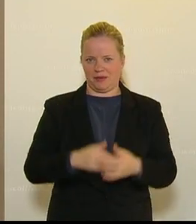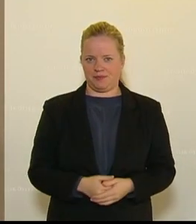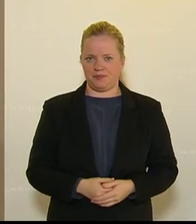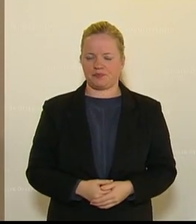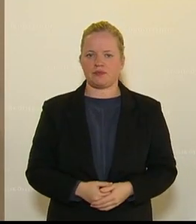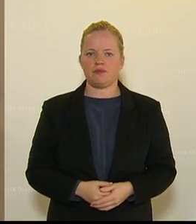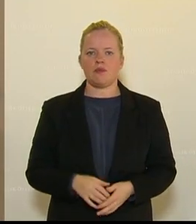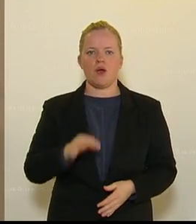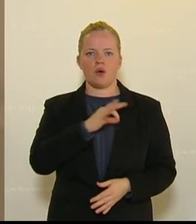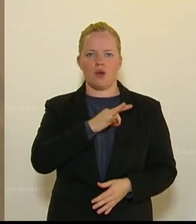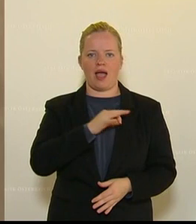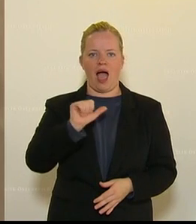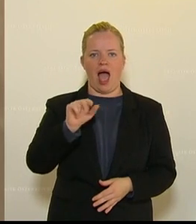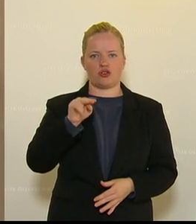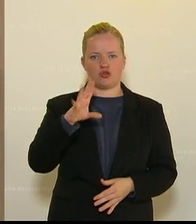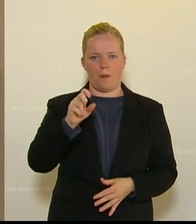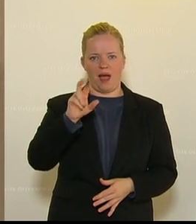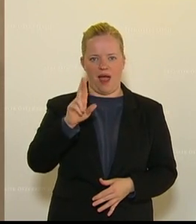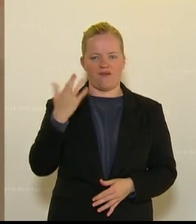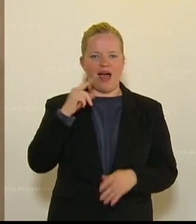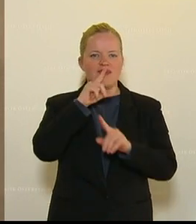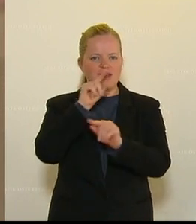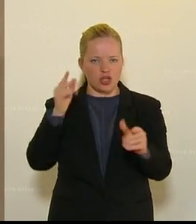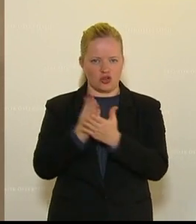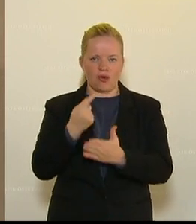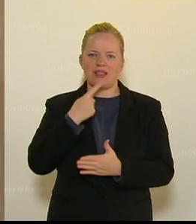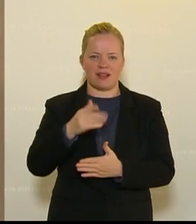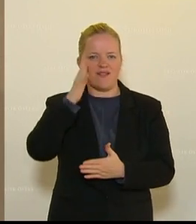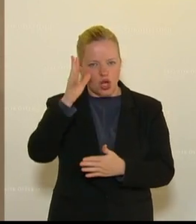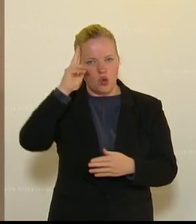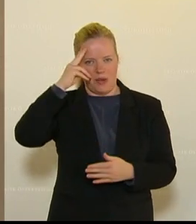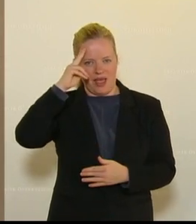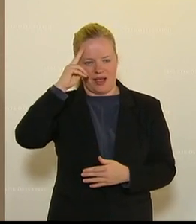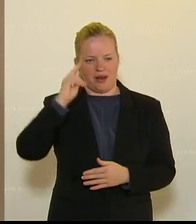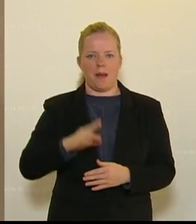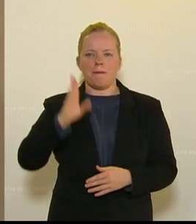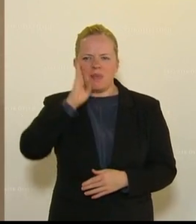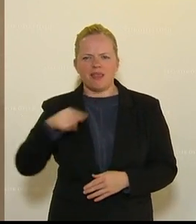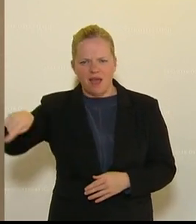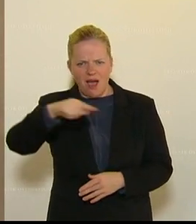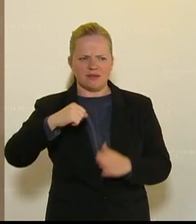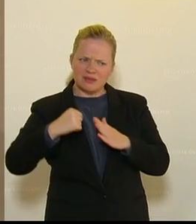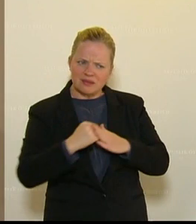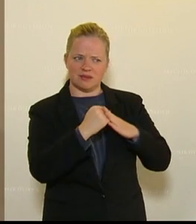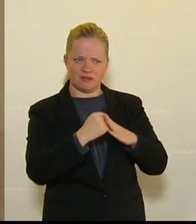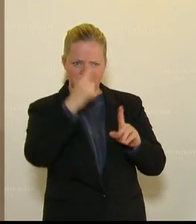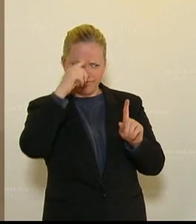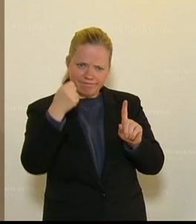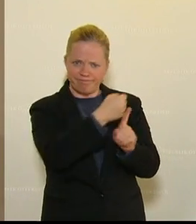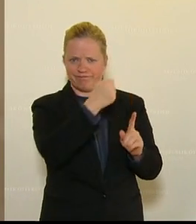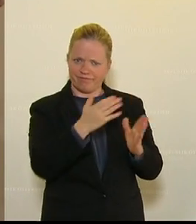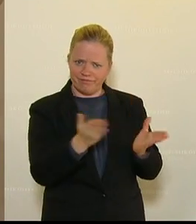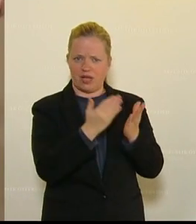Der Kollege Anschober hat auf Twitter schon angekündigt, er überlegt sich was. Bitte geben Sie mal an, Stesser, dass er sich was Gescheites überlegt, dass es eine